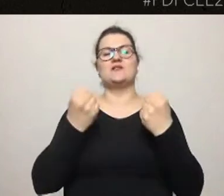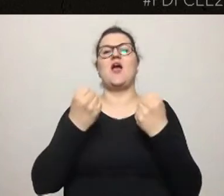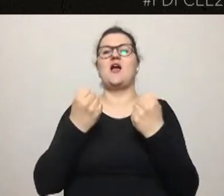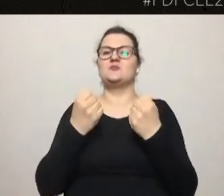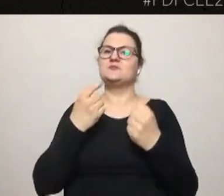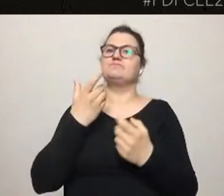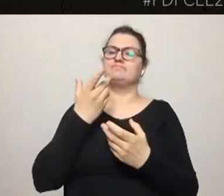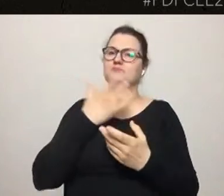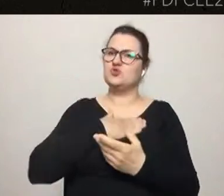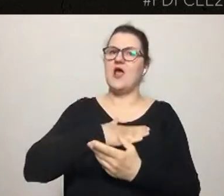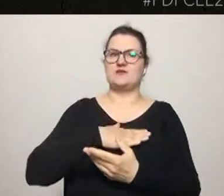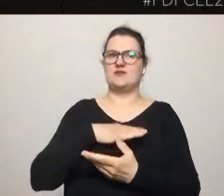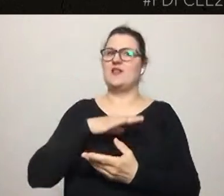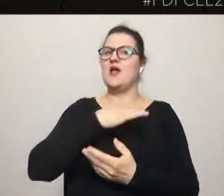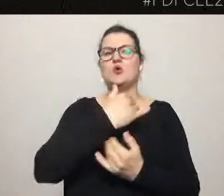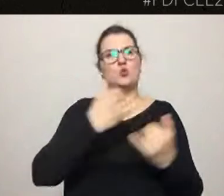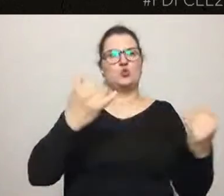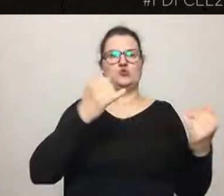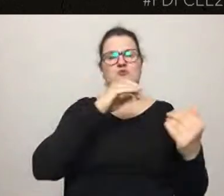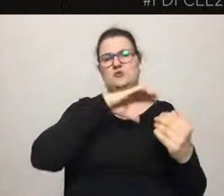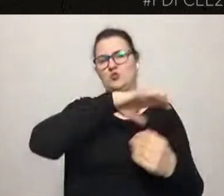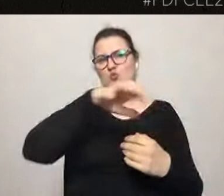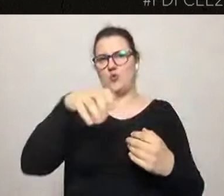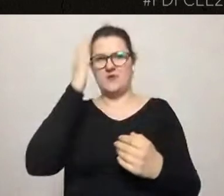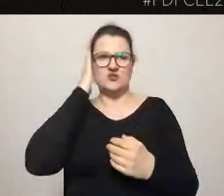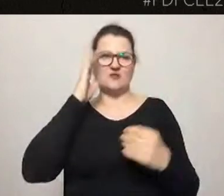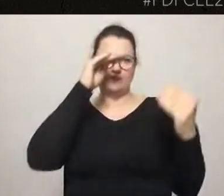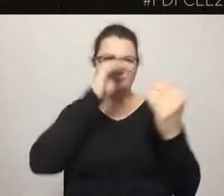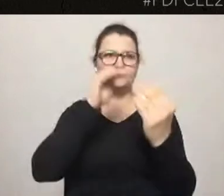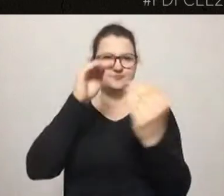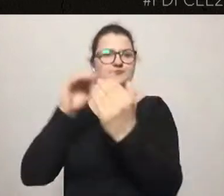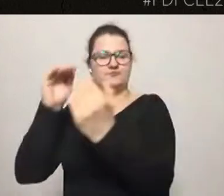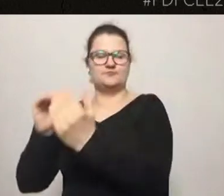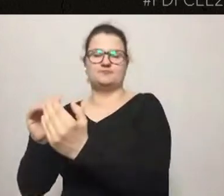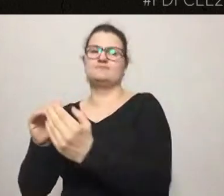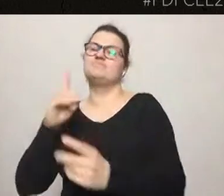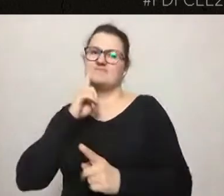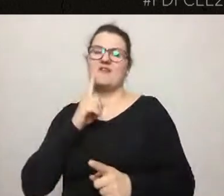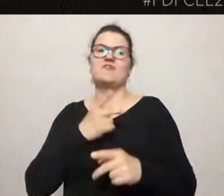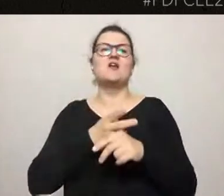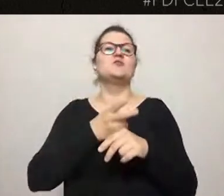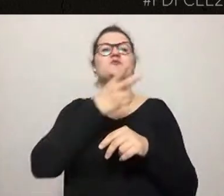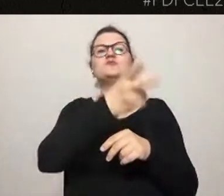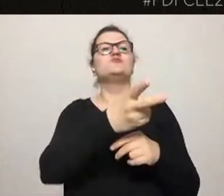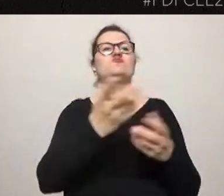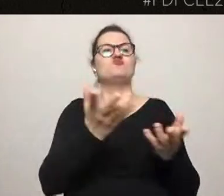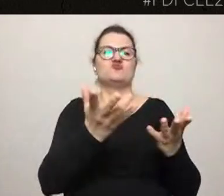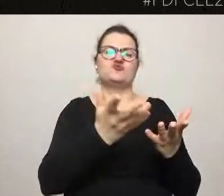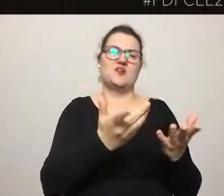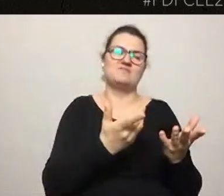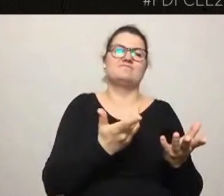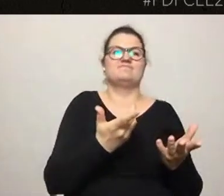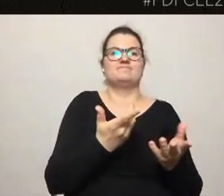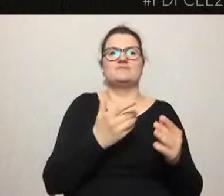mieszkańców. Oczywiście one docierają do ograniczonej liczby użytkowników, względu na to, że w czasie takiego warsztatu jesteśmy w stanie efektywnie pracować z grupą